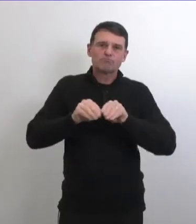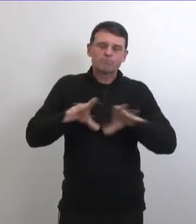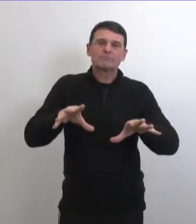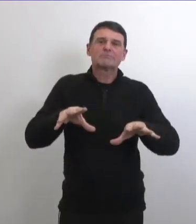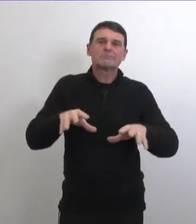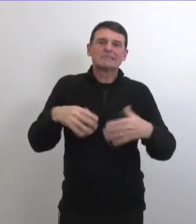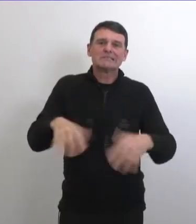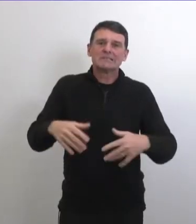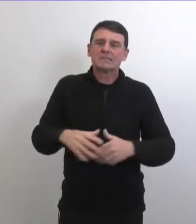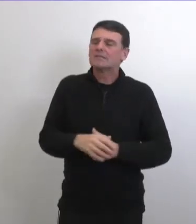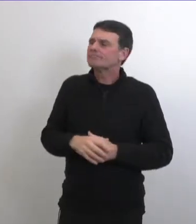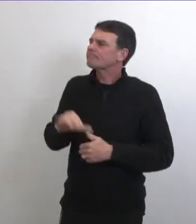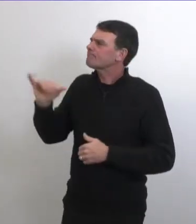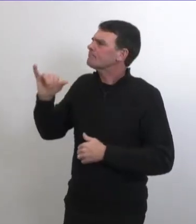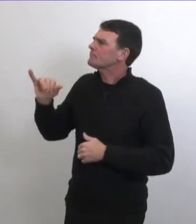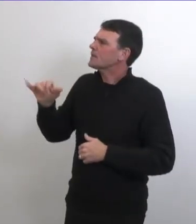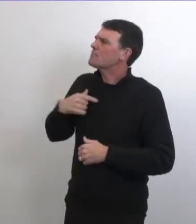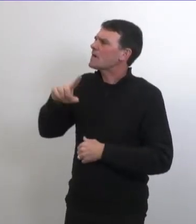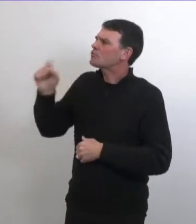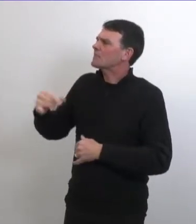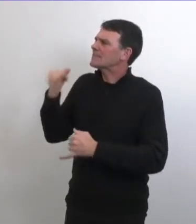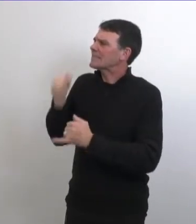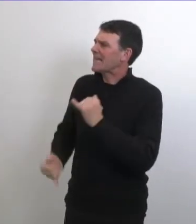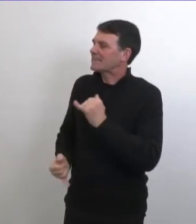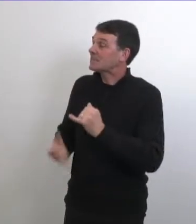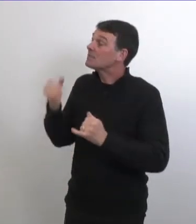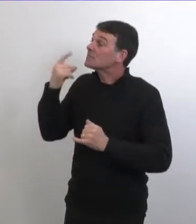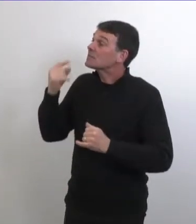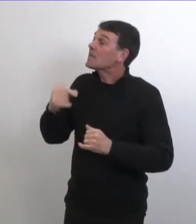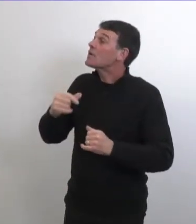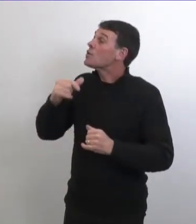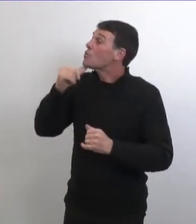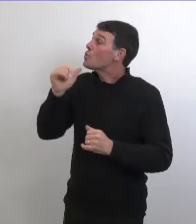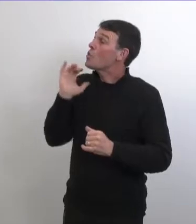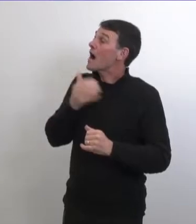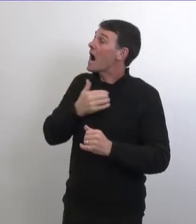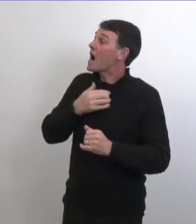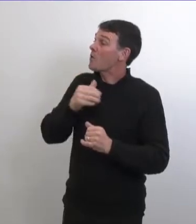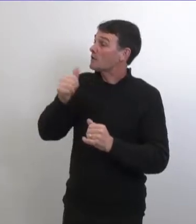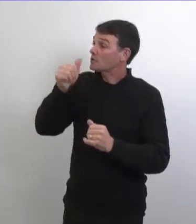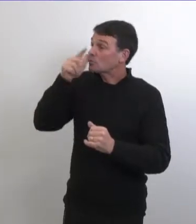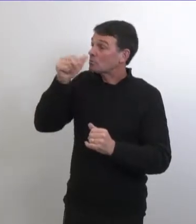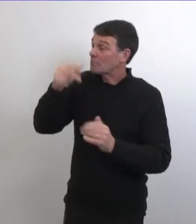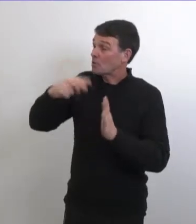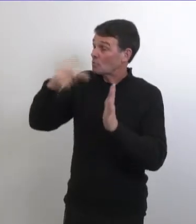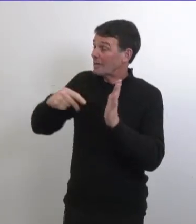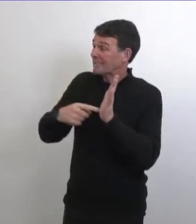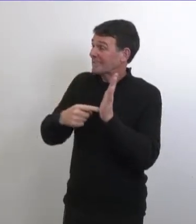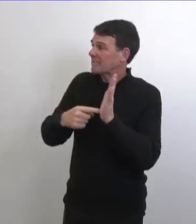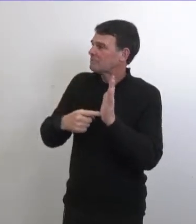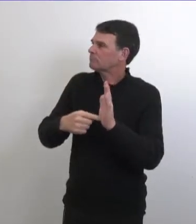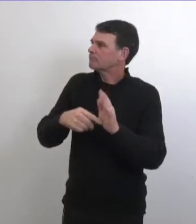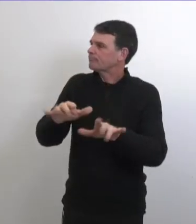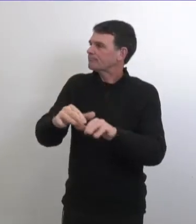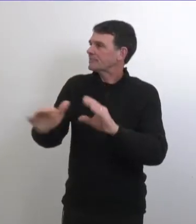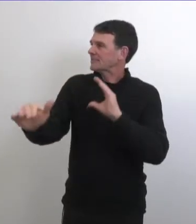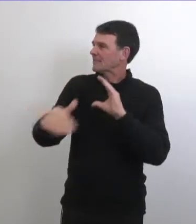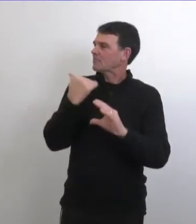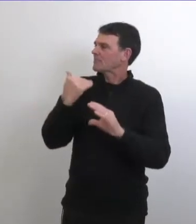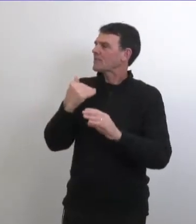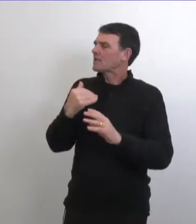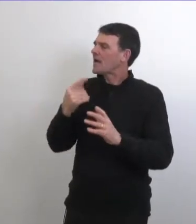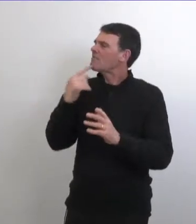de ces nombre de nouveaux cas est lié au foyer épidémique dans les premières nations alors une question d'un de nos lecteurs